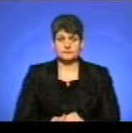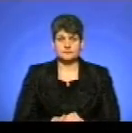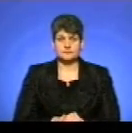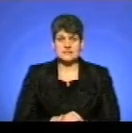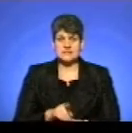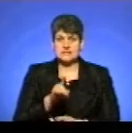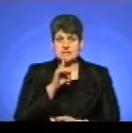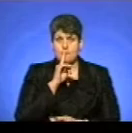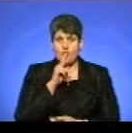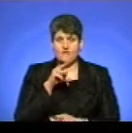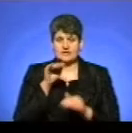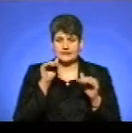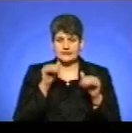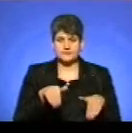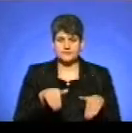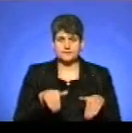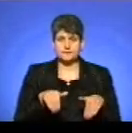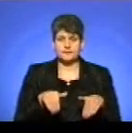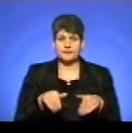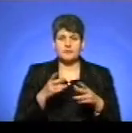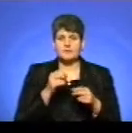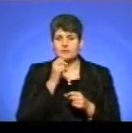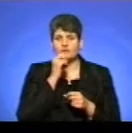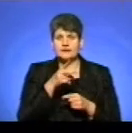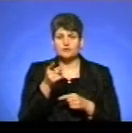Замовкне! Ви не вирішайте на твою думку!